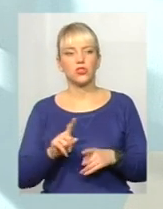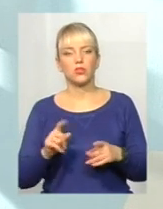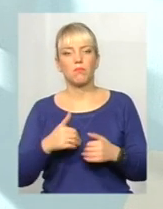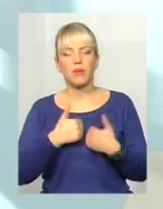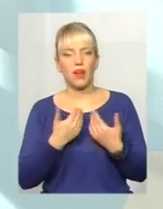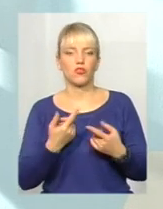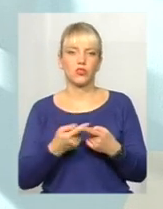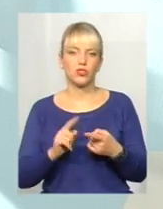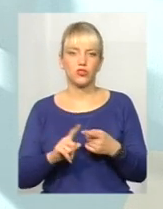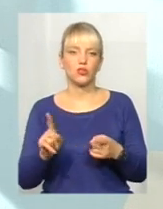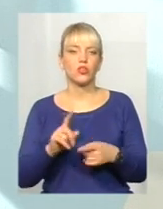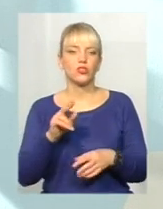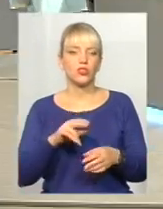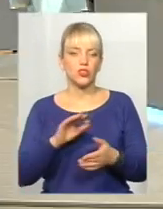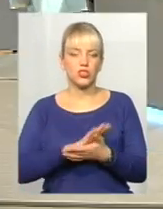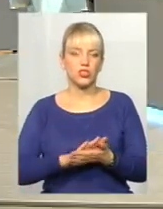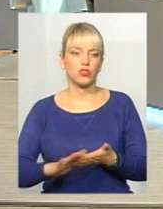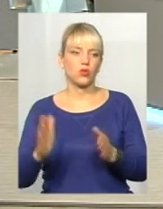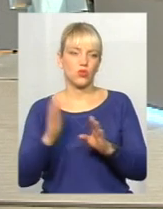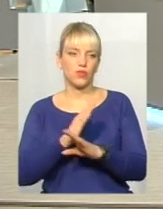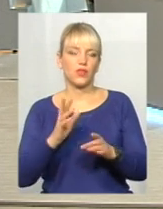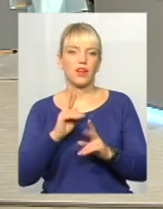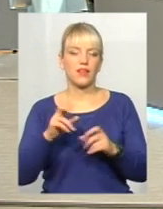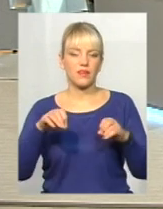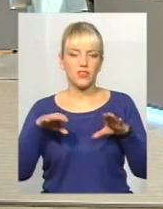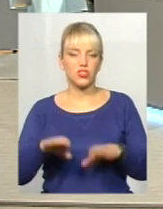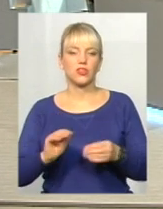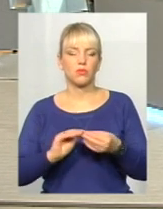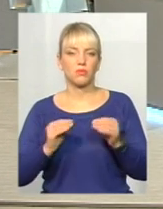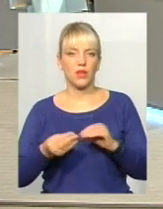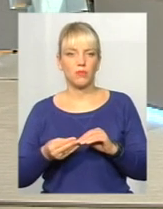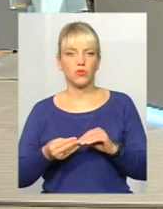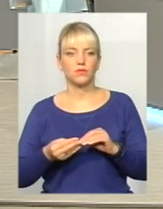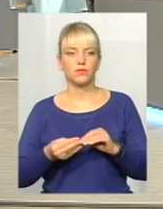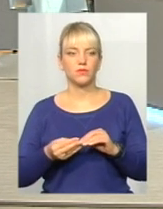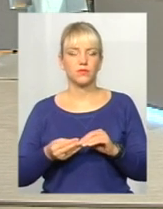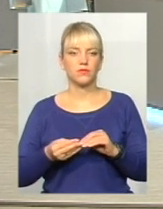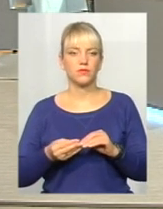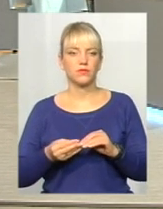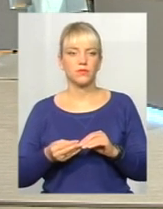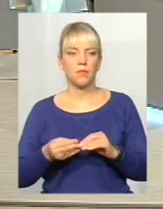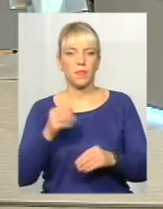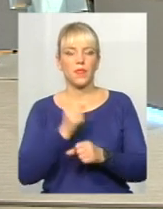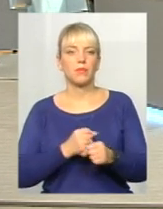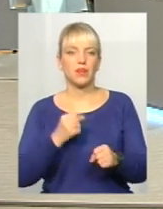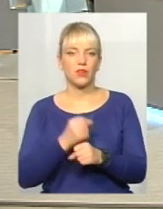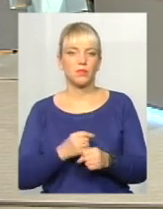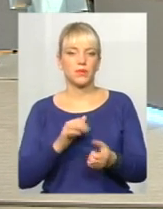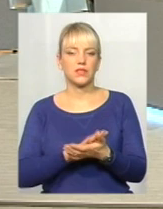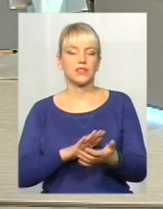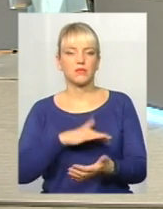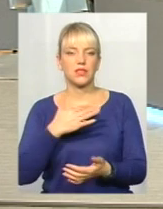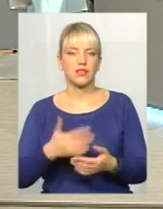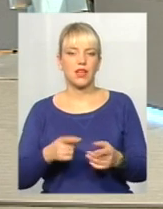всього більш природнього. чистого довкілля, до всього природнього. Як вирішити проблему переробки сміття і, взагалі,